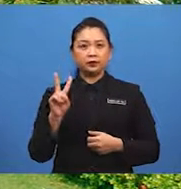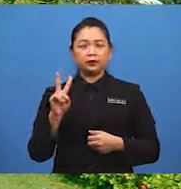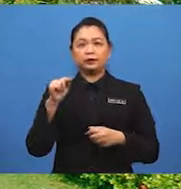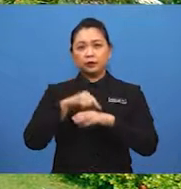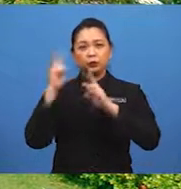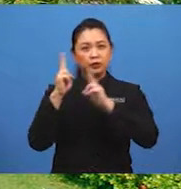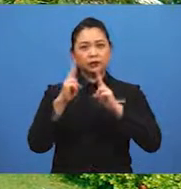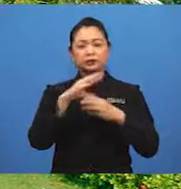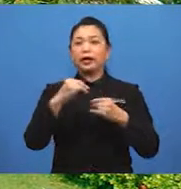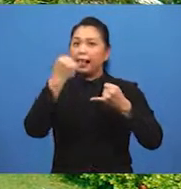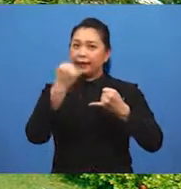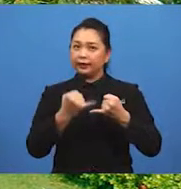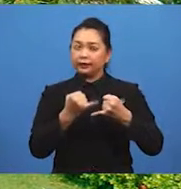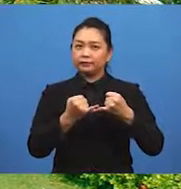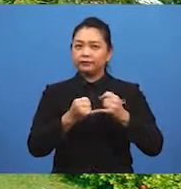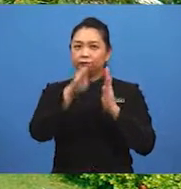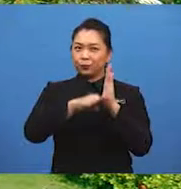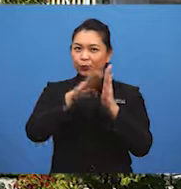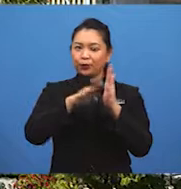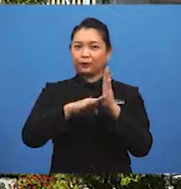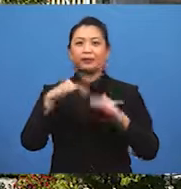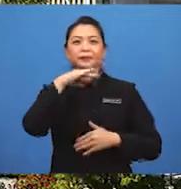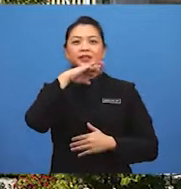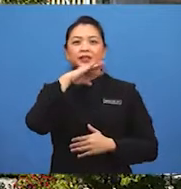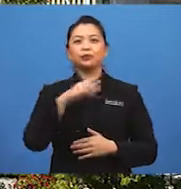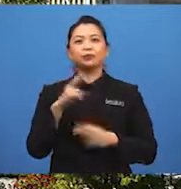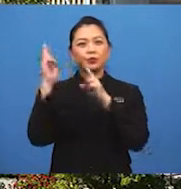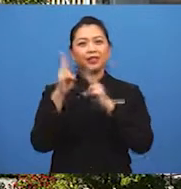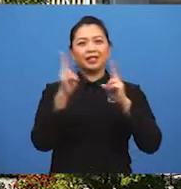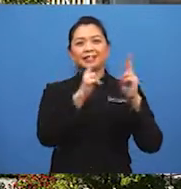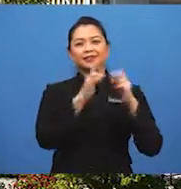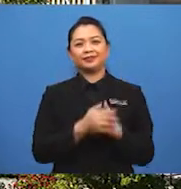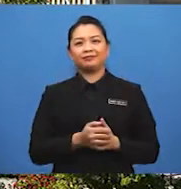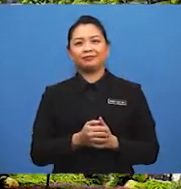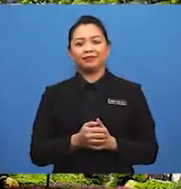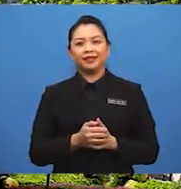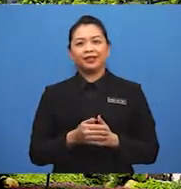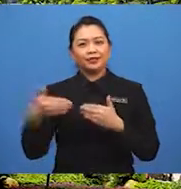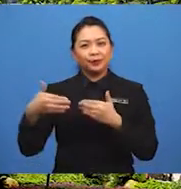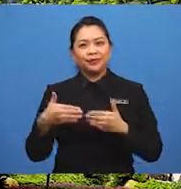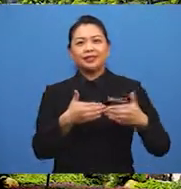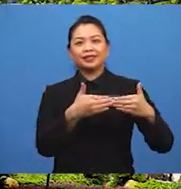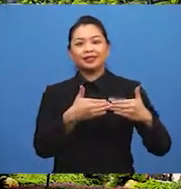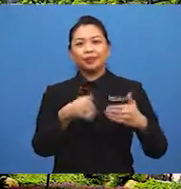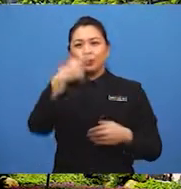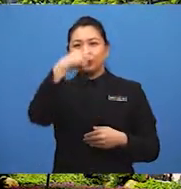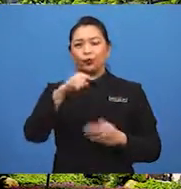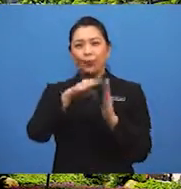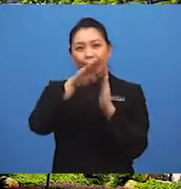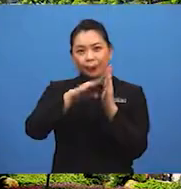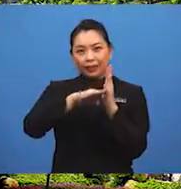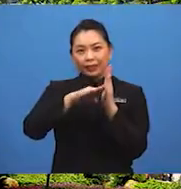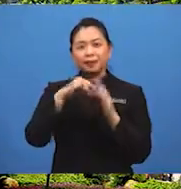di udara dan akhirnya mengurangkan pencemaran udara. Seterusnya, untuk